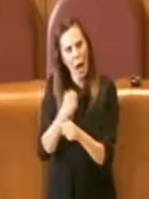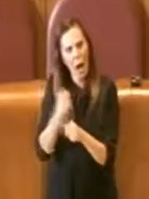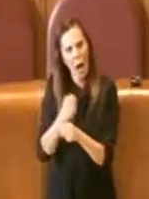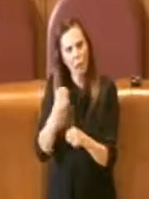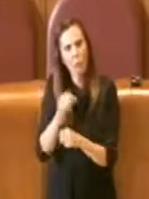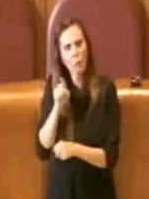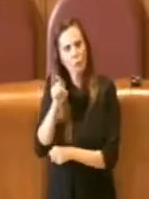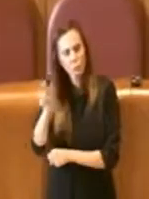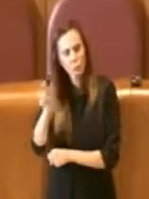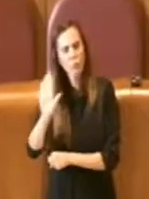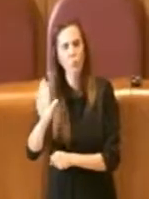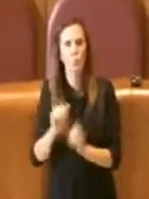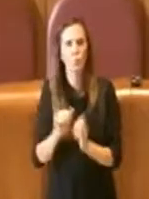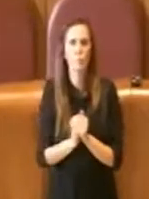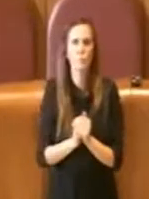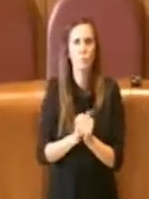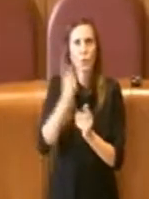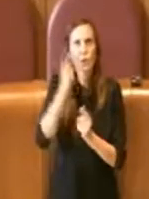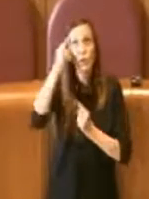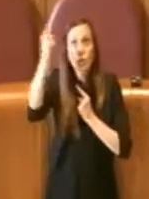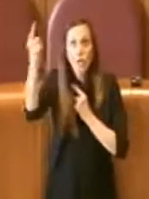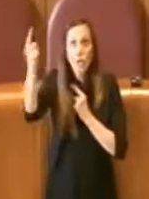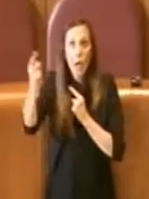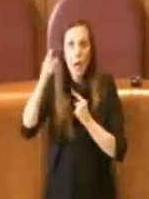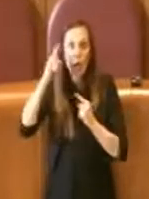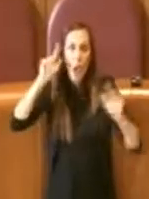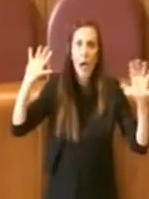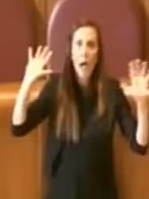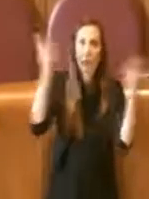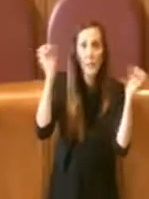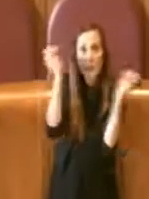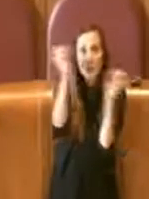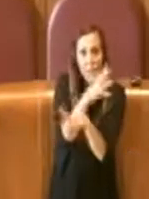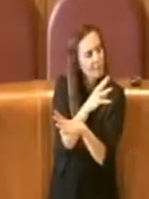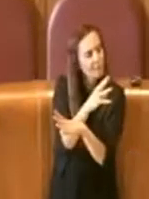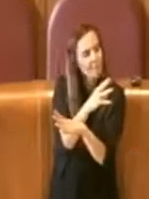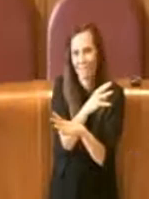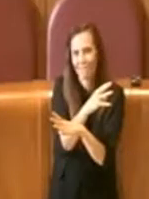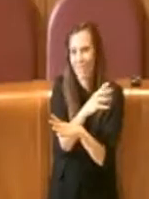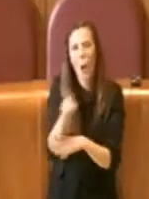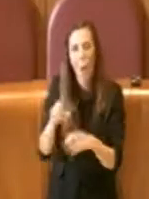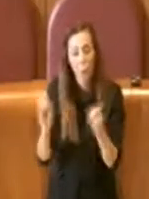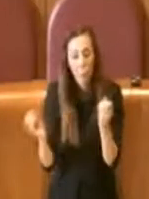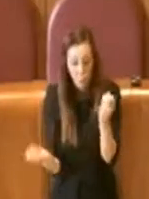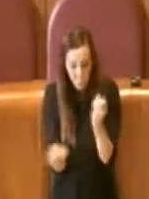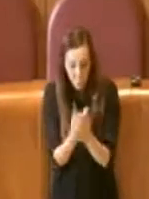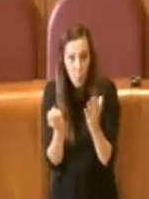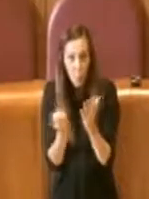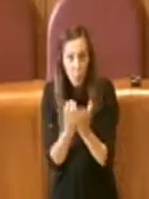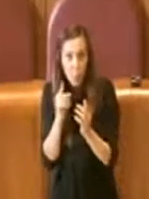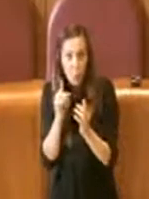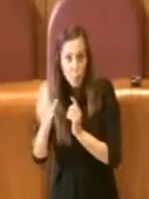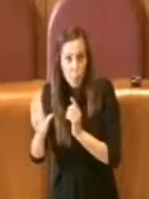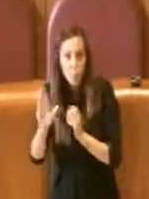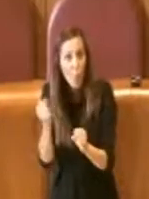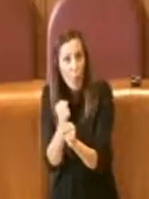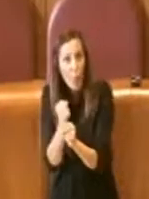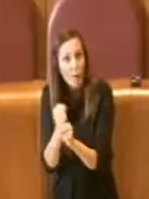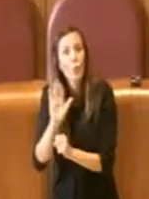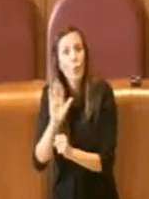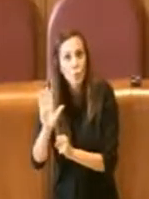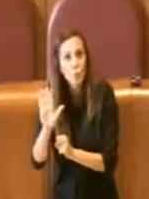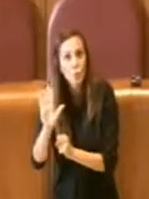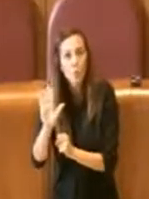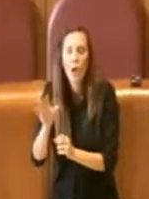Il genio artistico non si fa dimenticare, soprattutto se il prodotto di quel genio ha fatto emozionare intere generazioni,